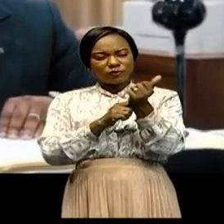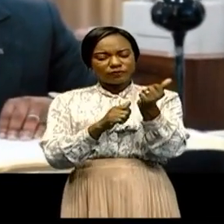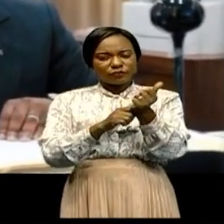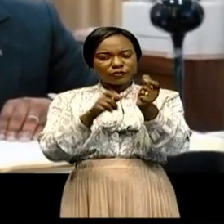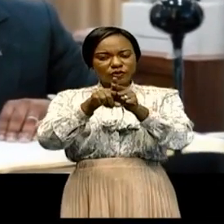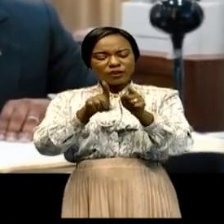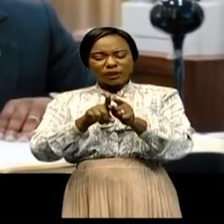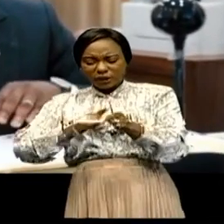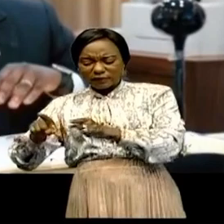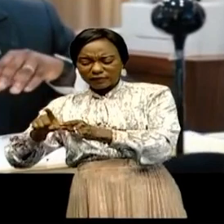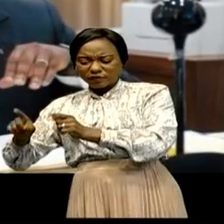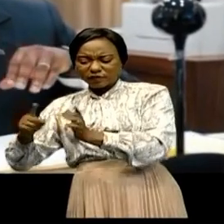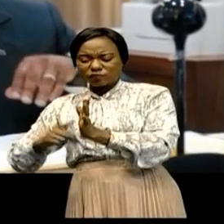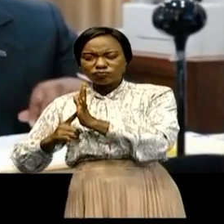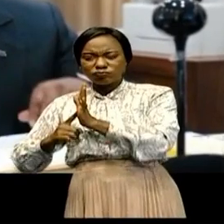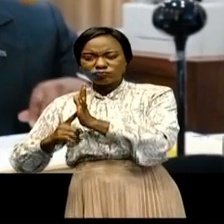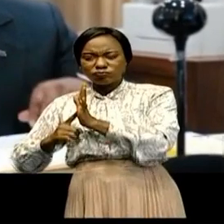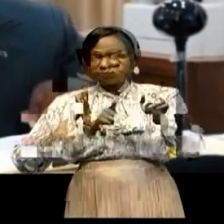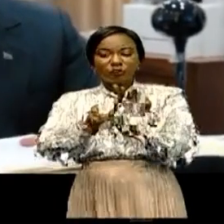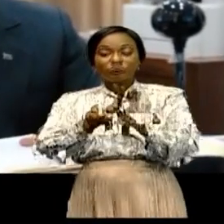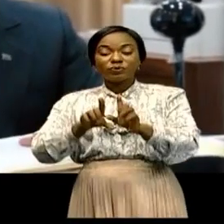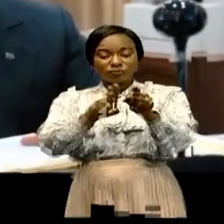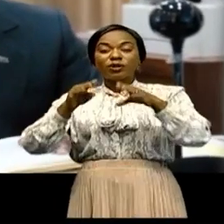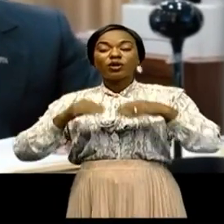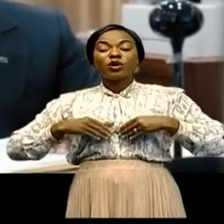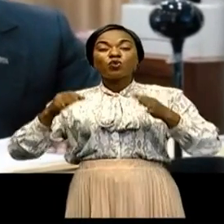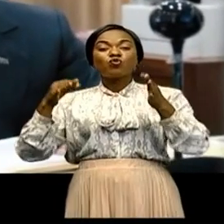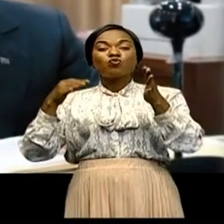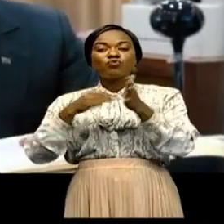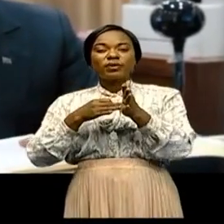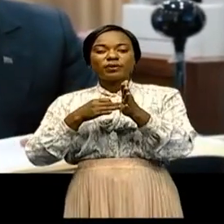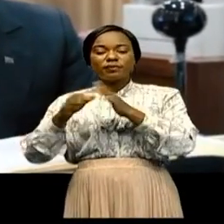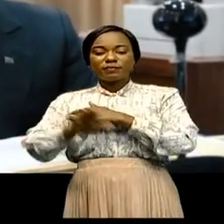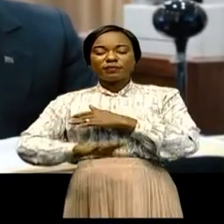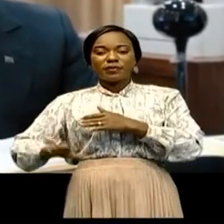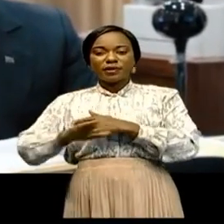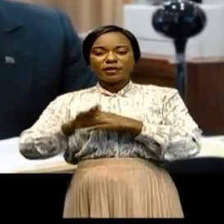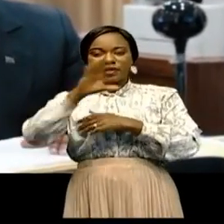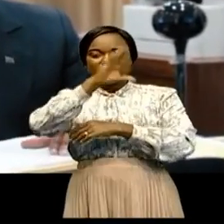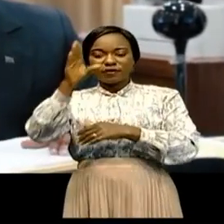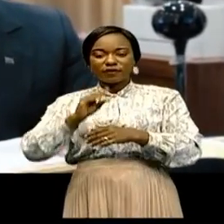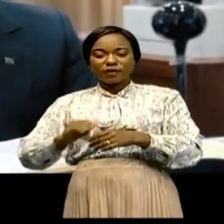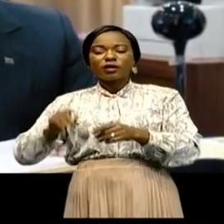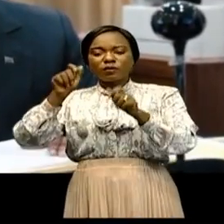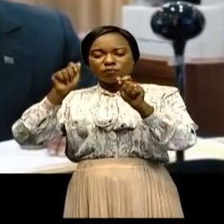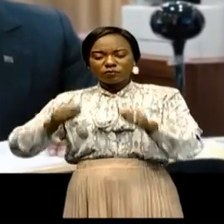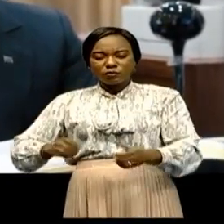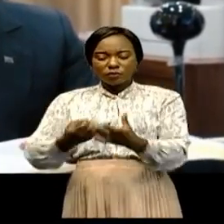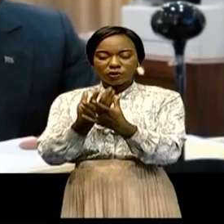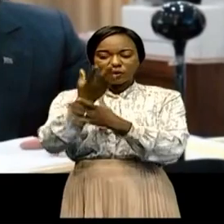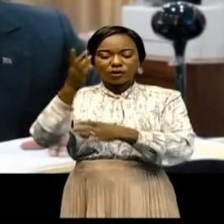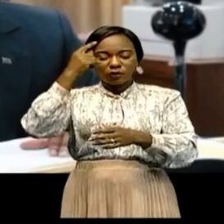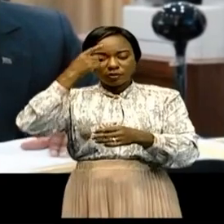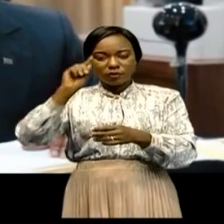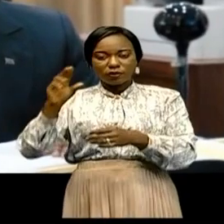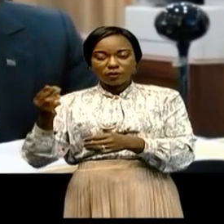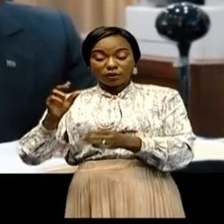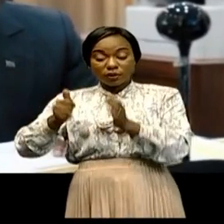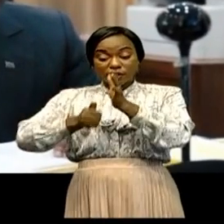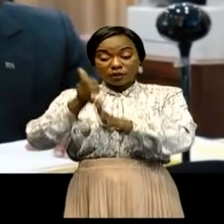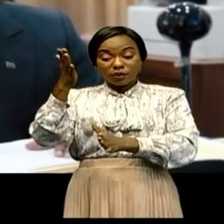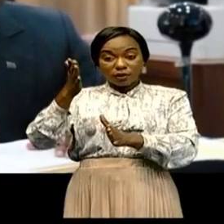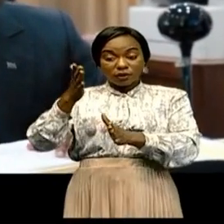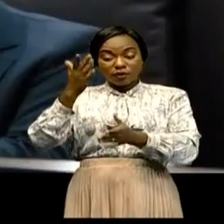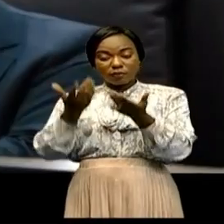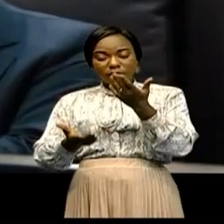les différents exposés, l'on a noté que huit pays africains sont le premier producteur de huit matières premières sur quinze